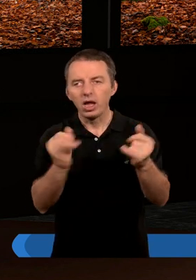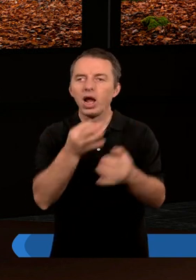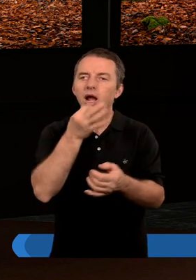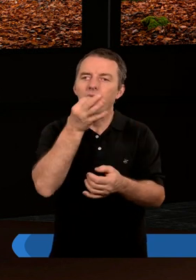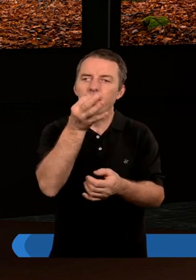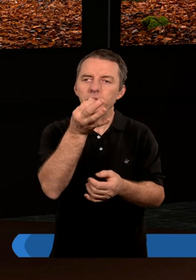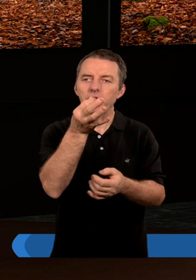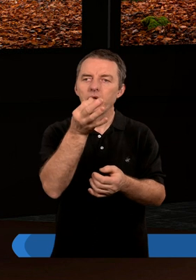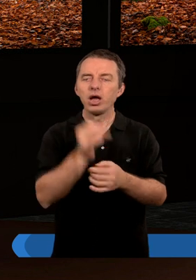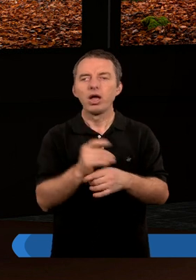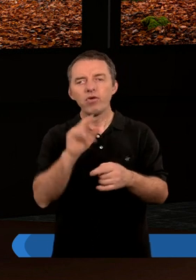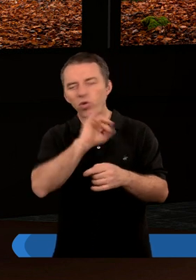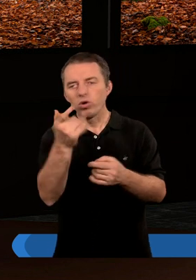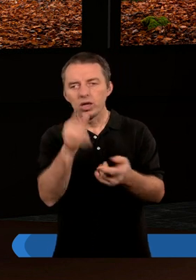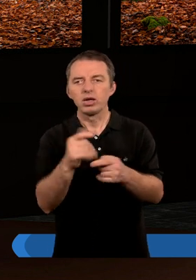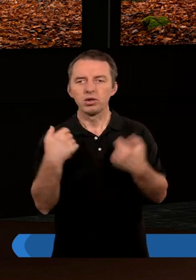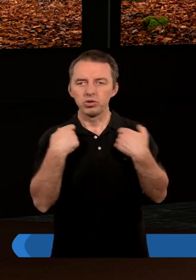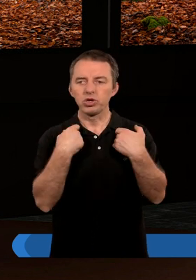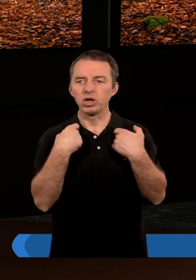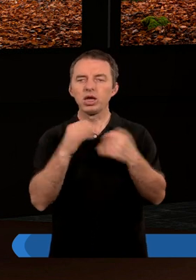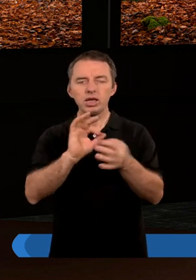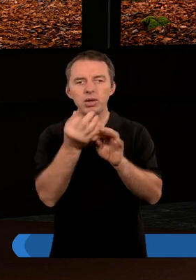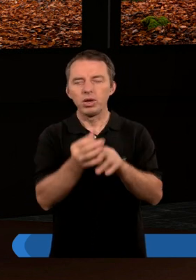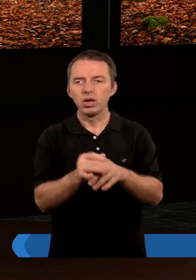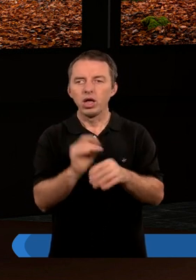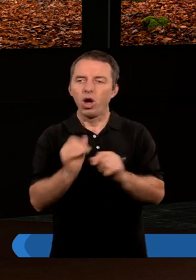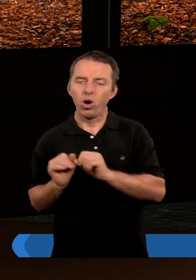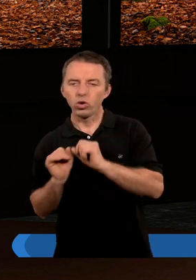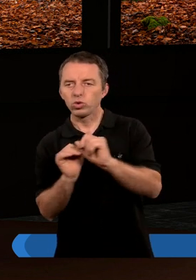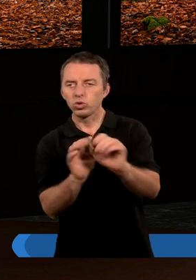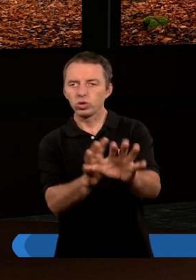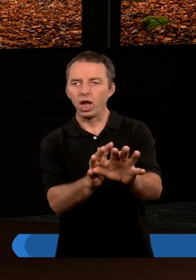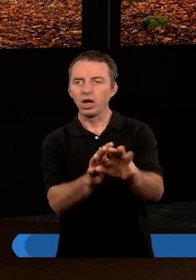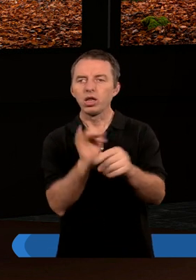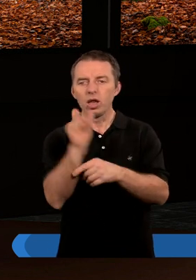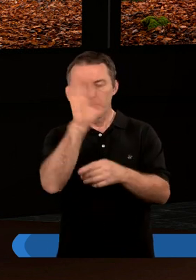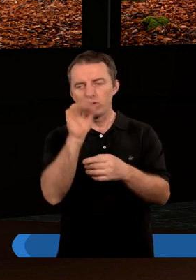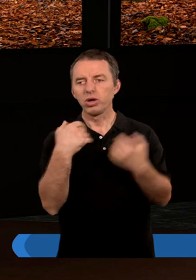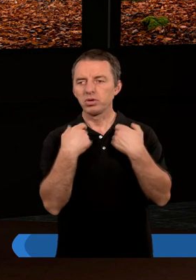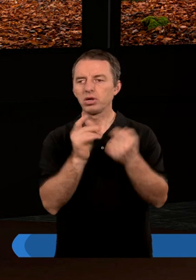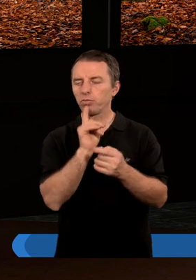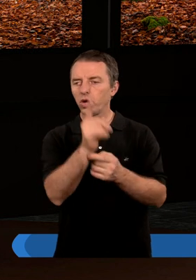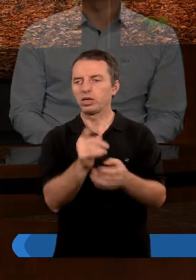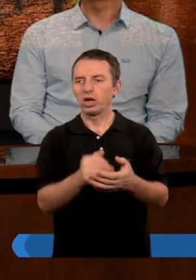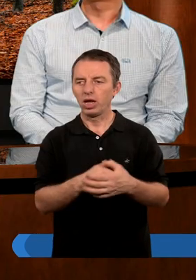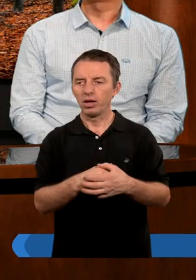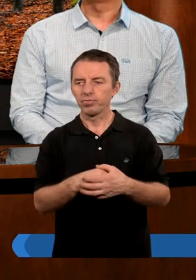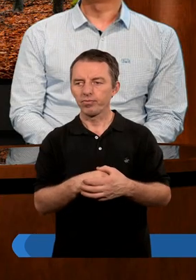jest o wiele lepsze i myślę, że w ogóle nawet nie funkcjonowałoby to, gdybyśmy odrzucali te Boże polecenia.